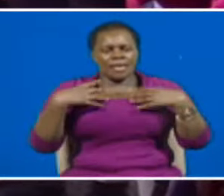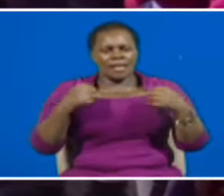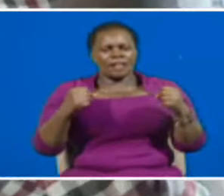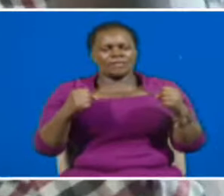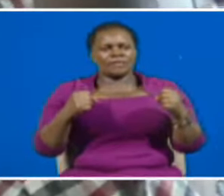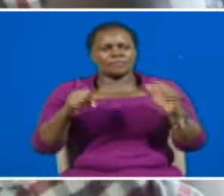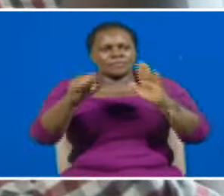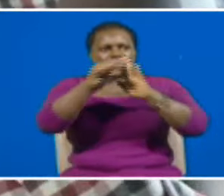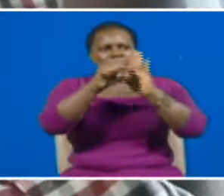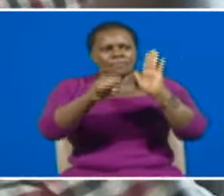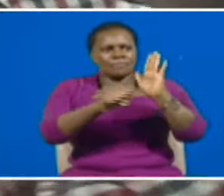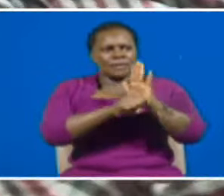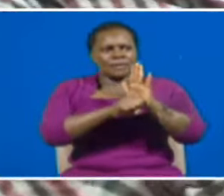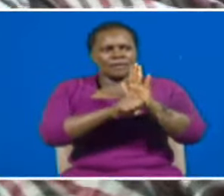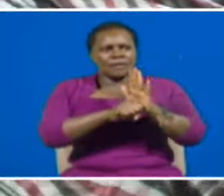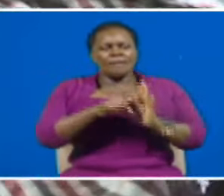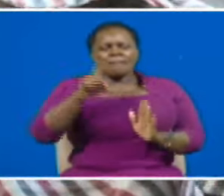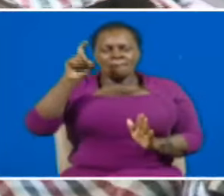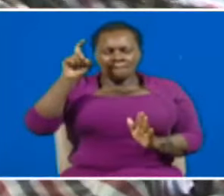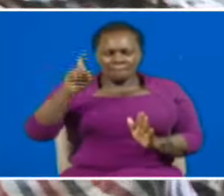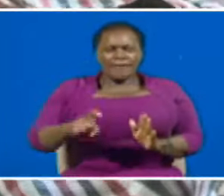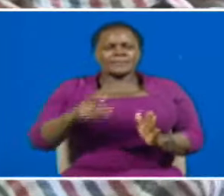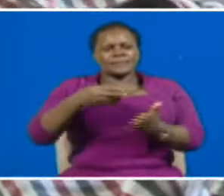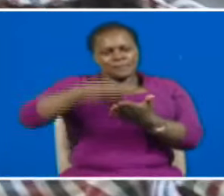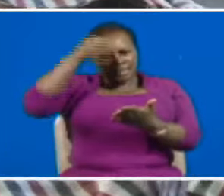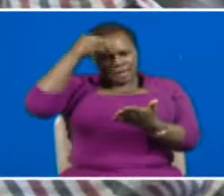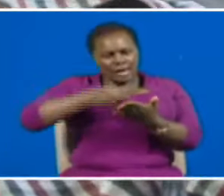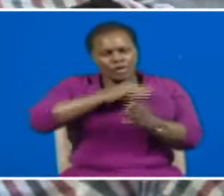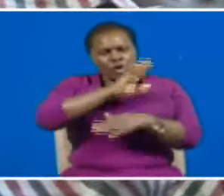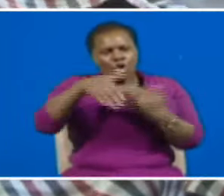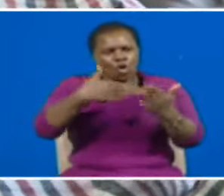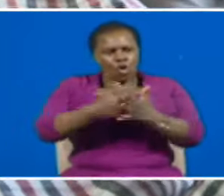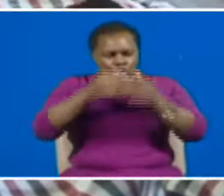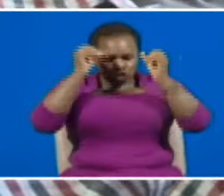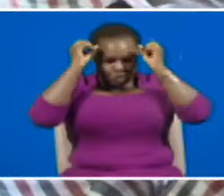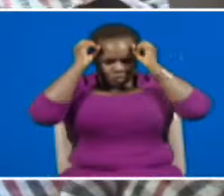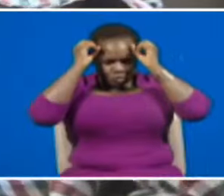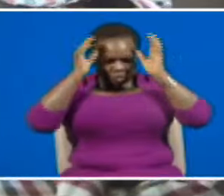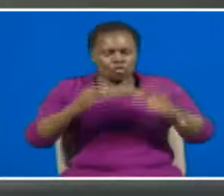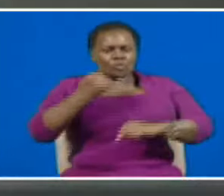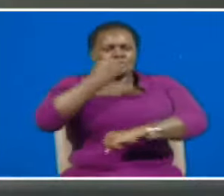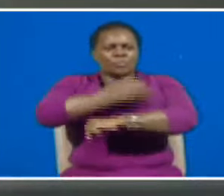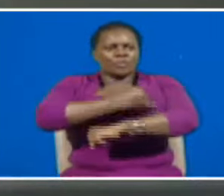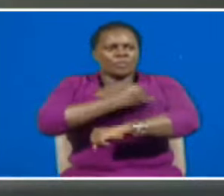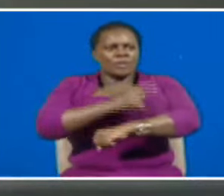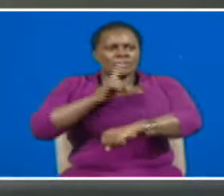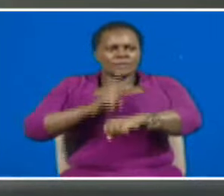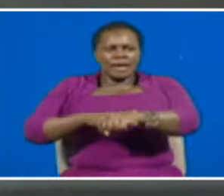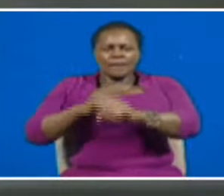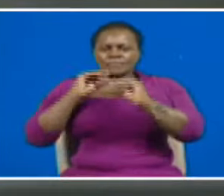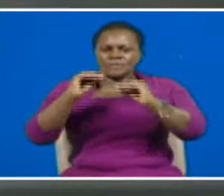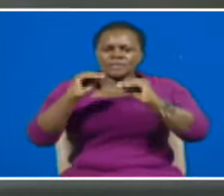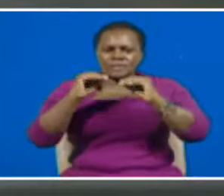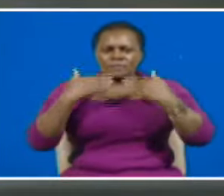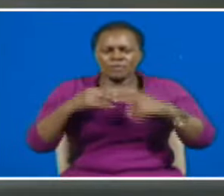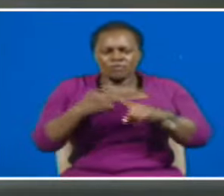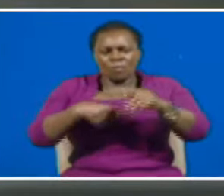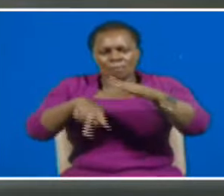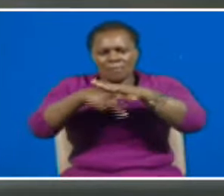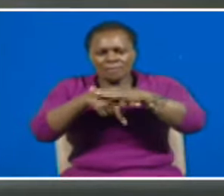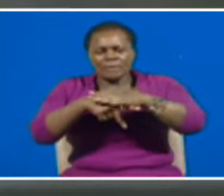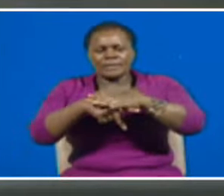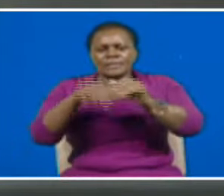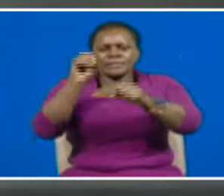First aid ikuwe mandatory to all running institutions. The moment tumefundisha watu from primary, secondary and